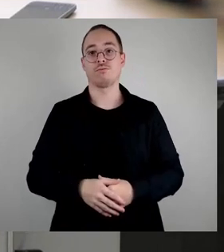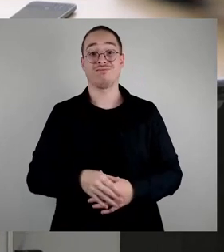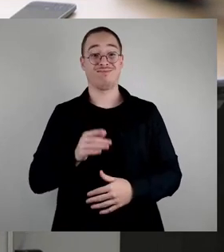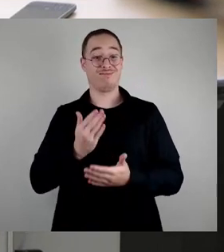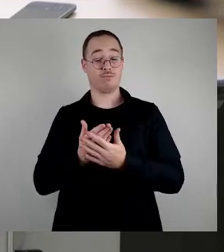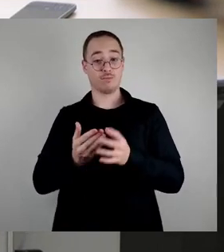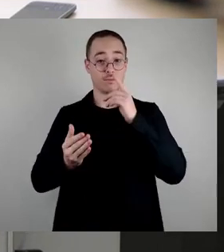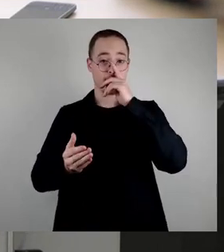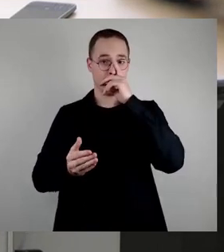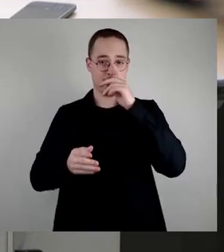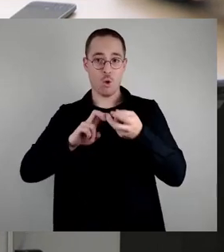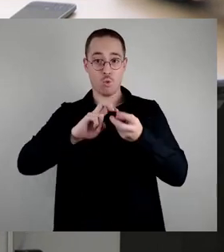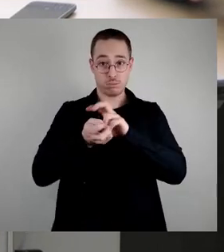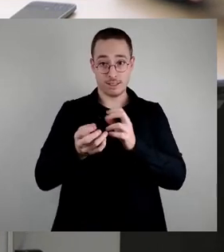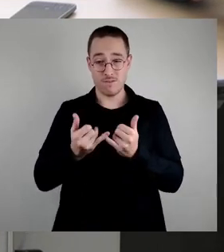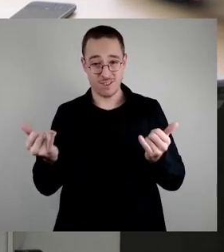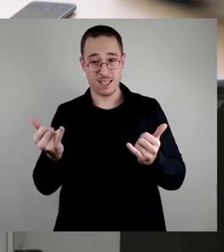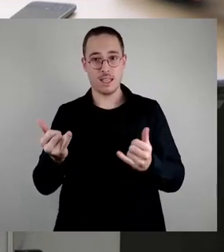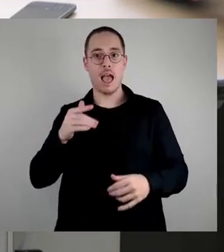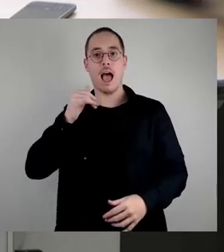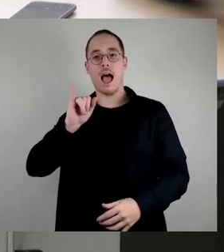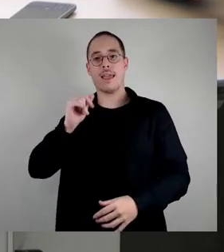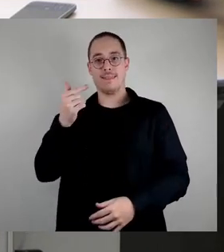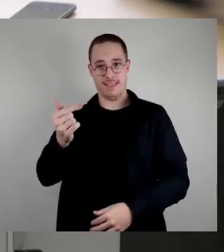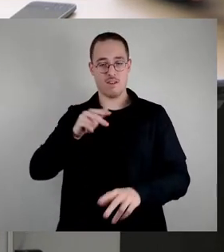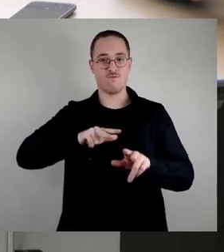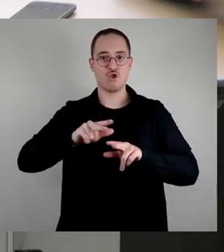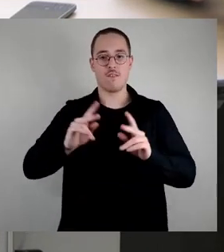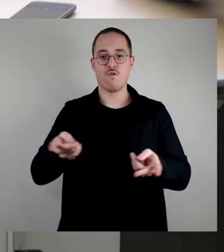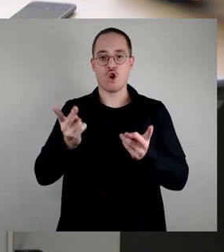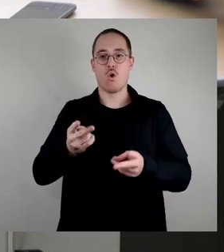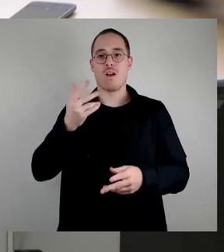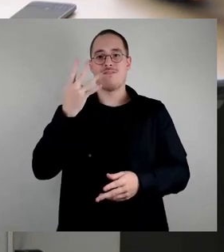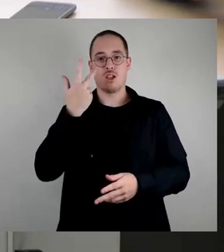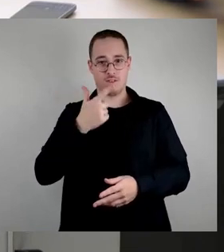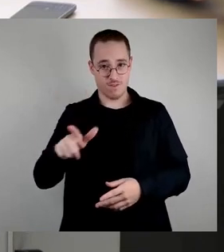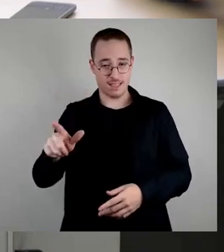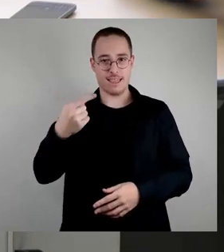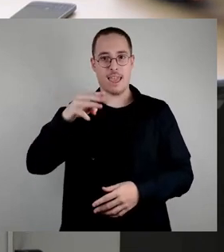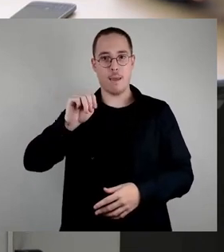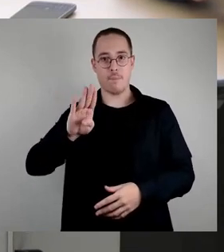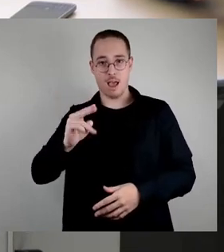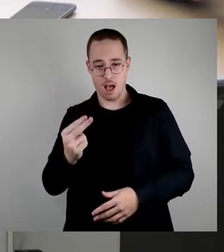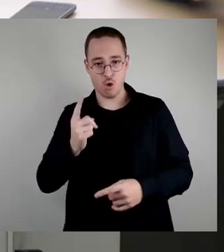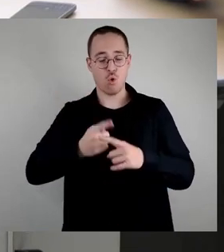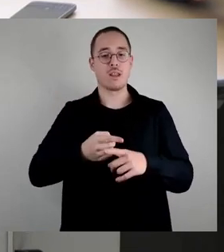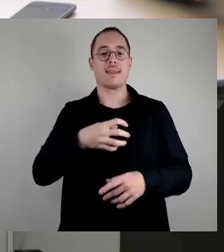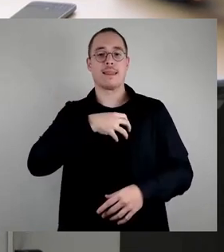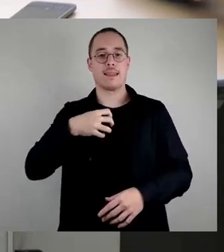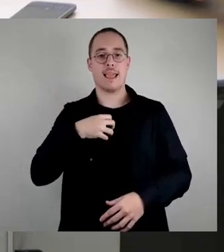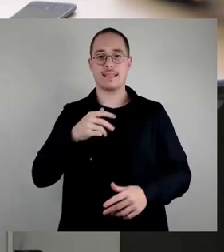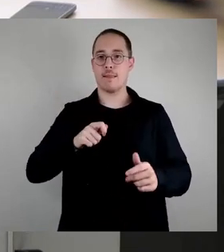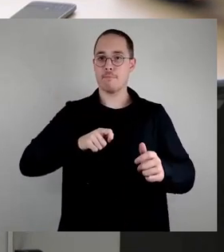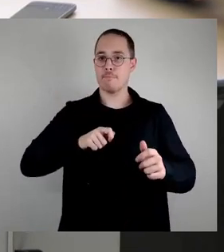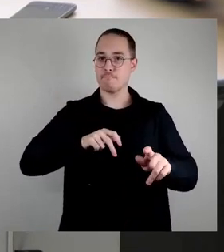für Wirtschaftsförderung, KOM24 GmbH, sowie die Dresden Marketing GmbH an einen Tisch setzen, um ein ansprechendes und